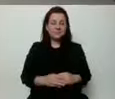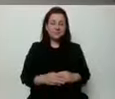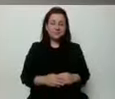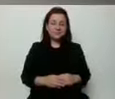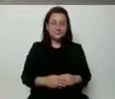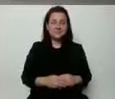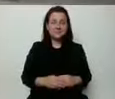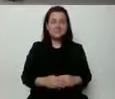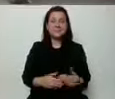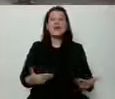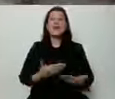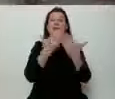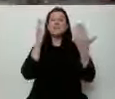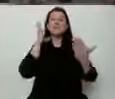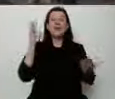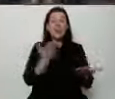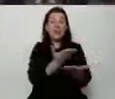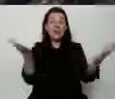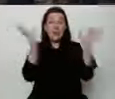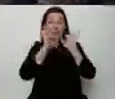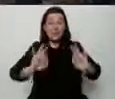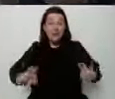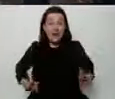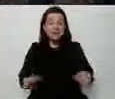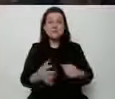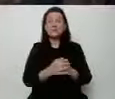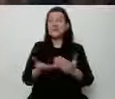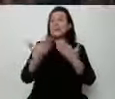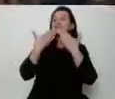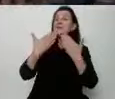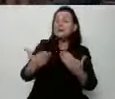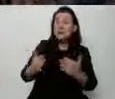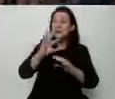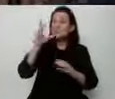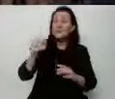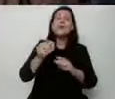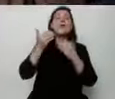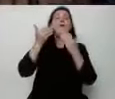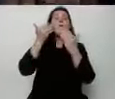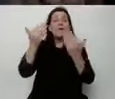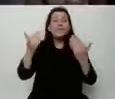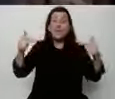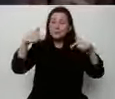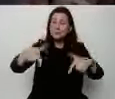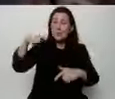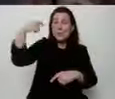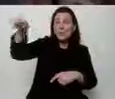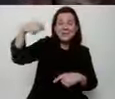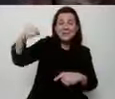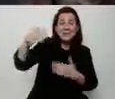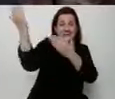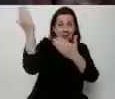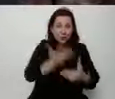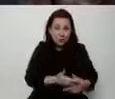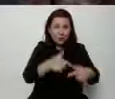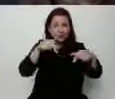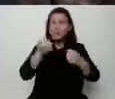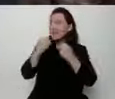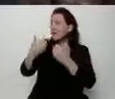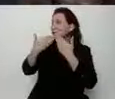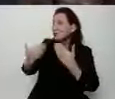Dzień dobry Państwu. Dziękuję za to powitanie w Płocku, przede wszystkim Panu Prezydentowi za zaproszenie. Dziękuję Ci bardzo.